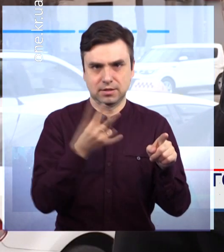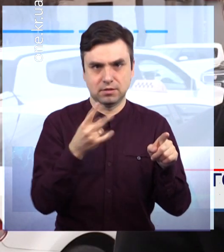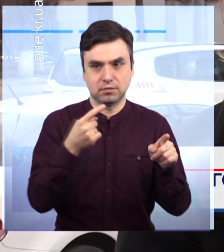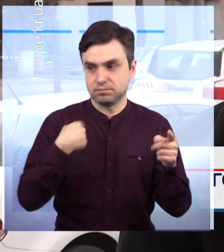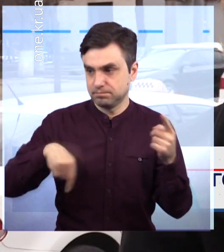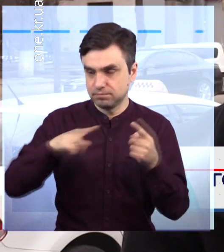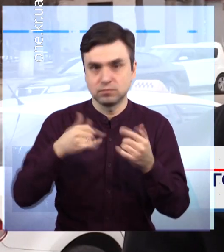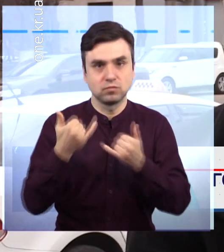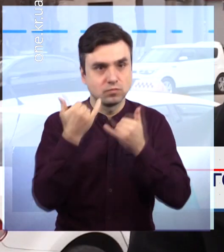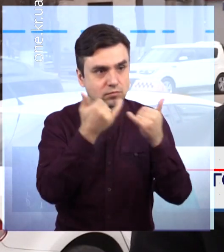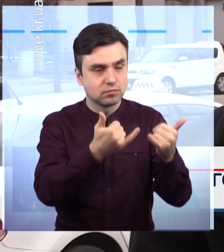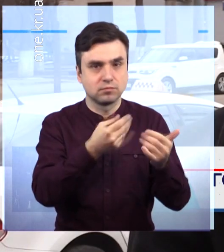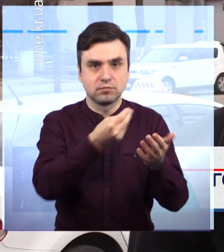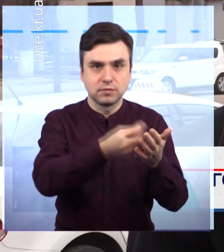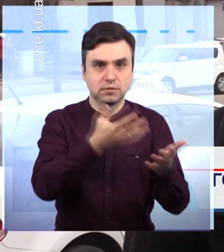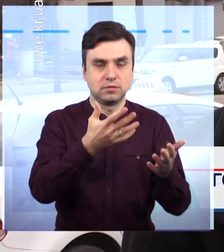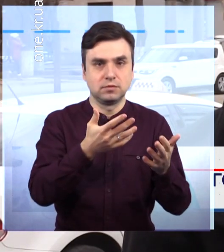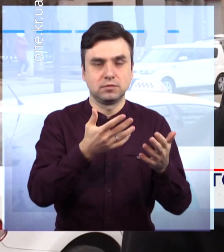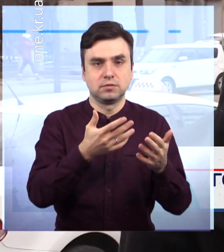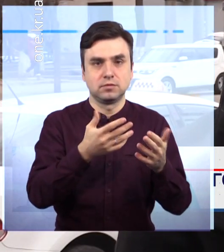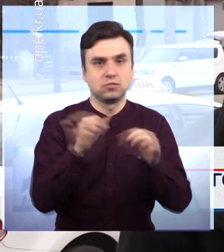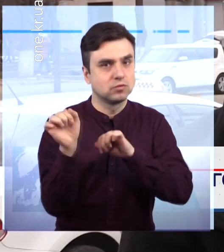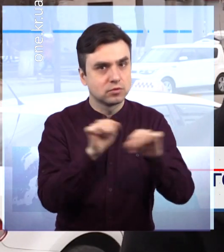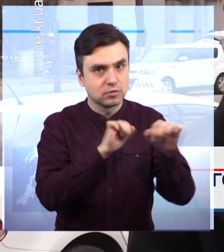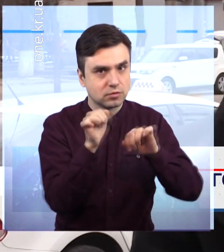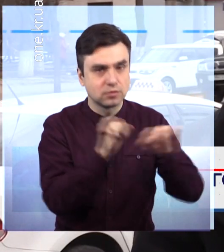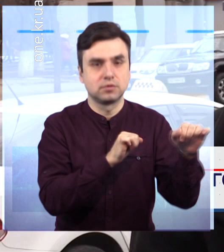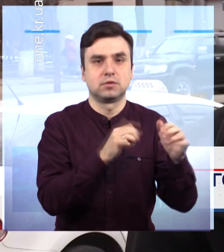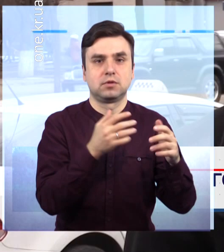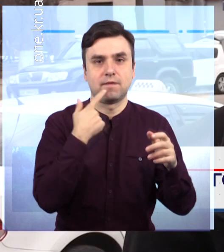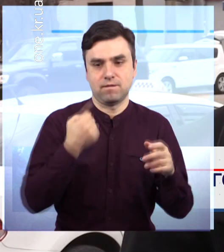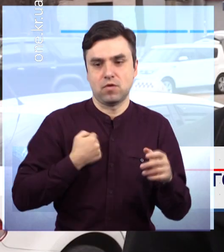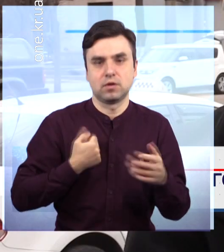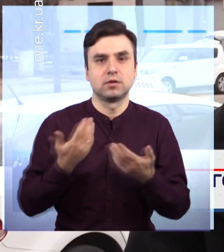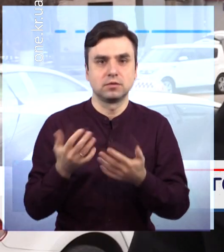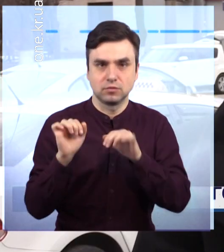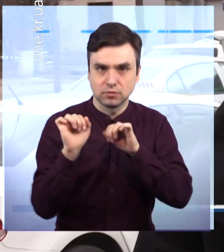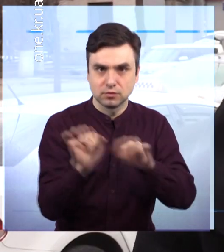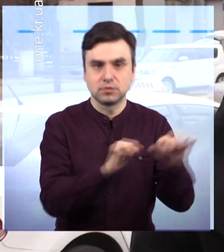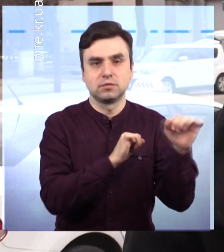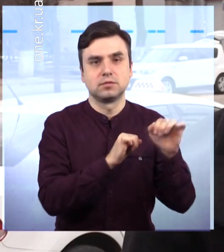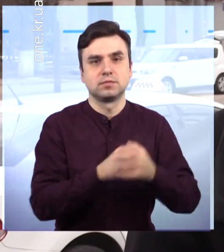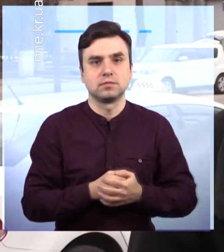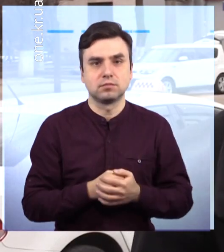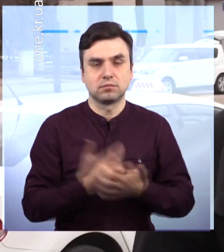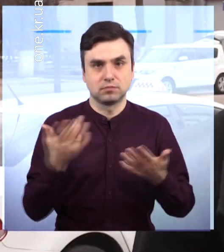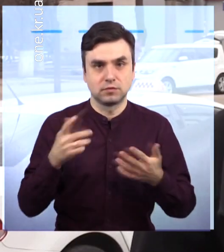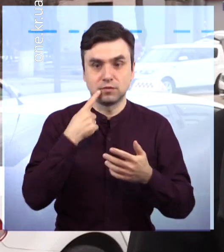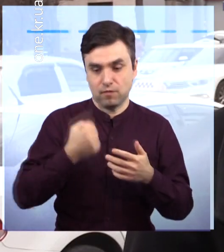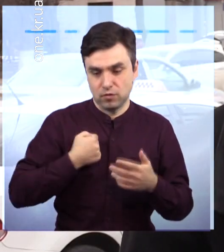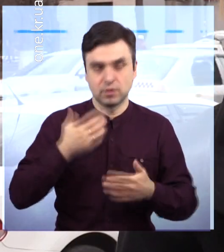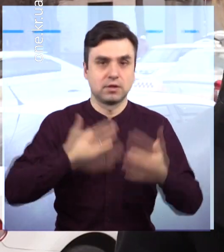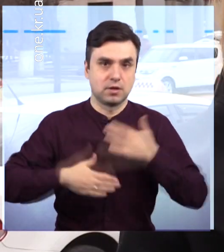жінкам знати, що їх цінують, поважають, їх захищають. І для самих наших